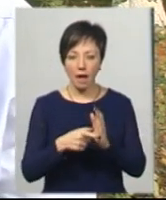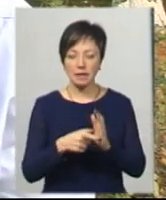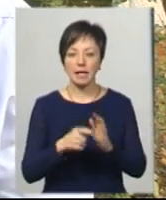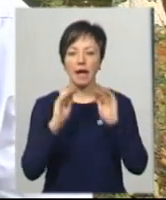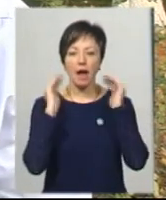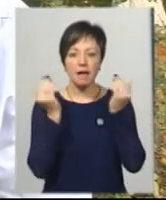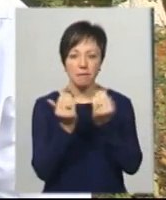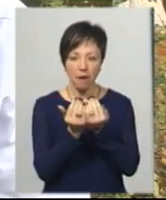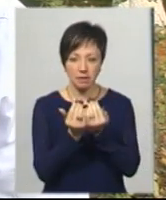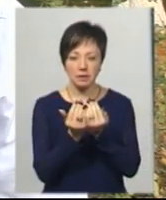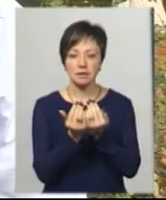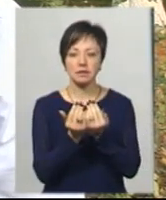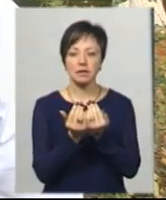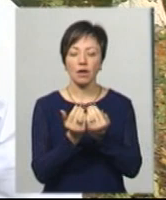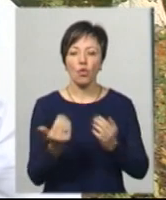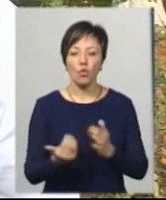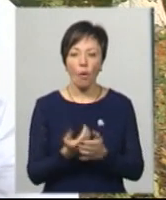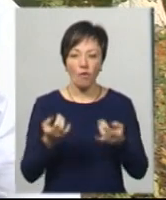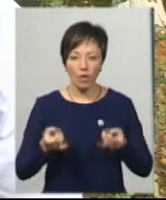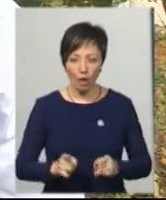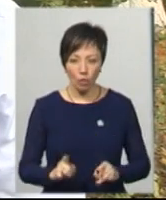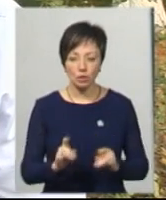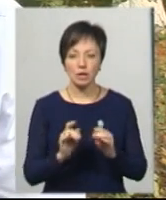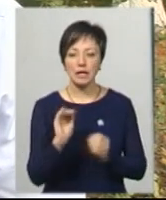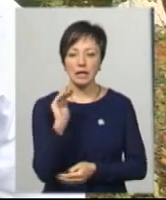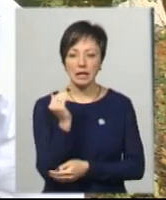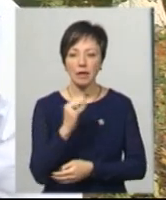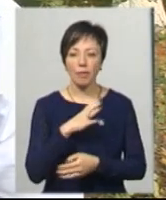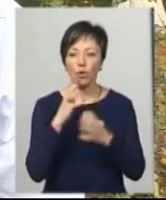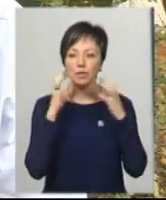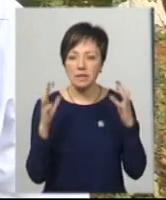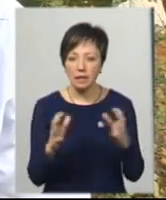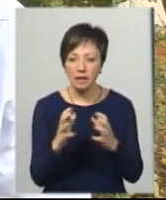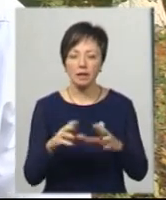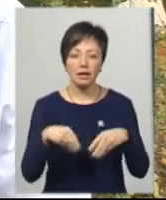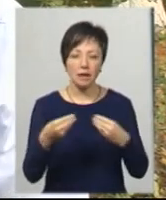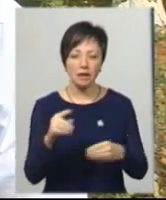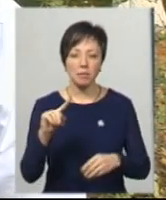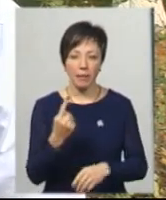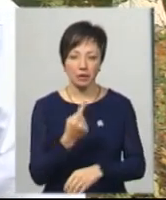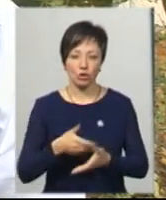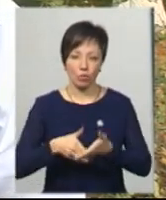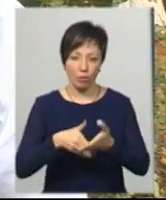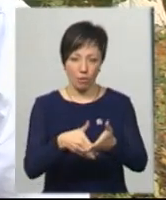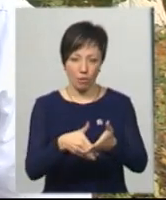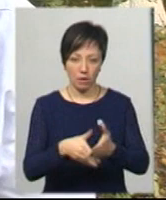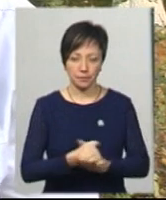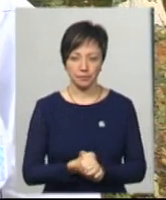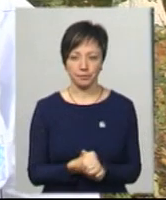терапії, в палаті новонароджених. Дитя було зігріто і була надана перша допомога.